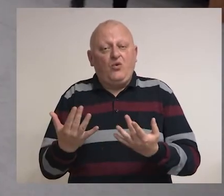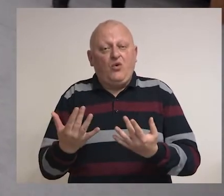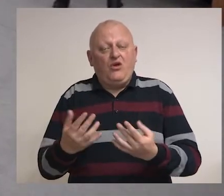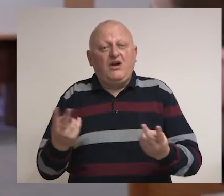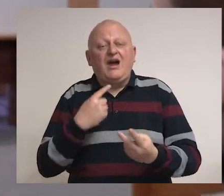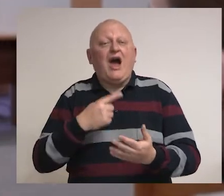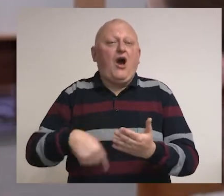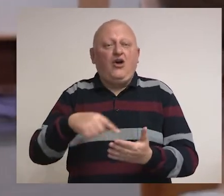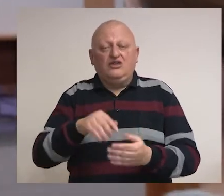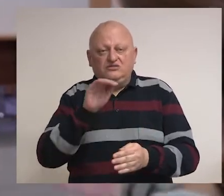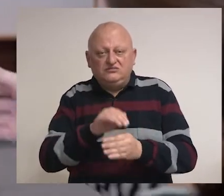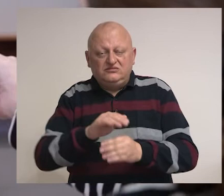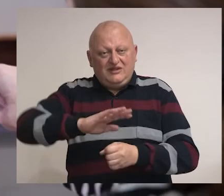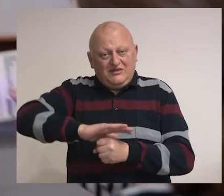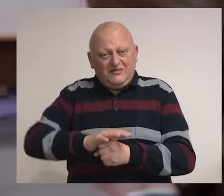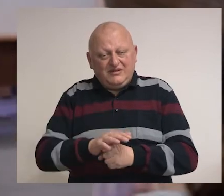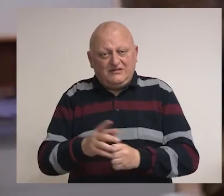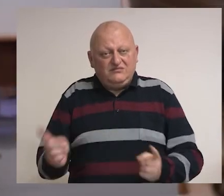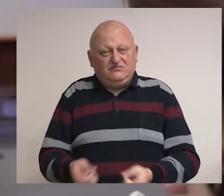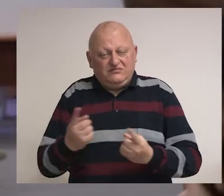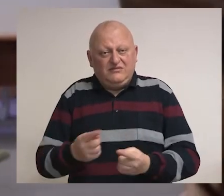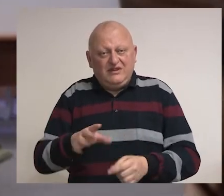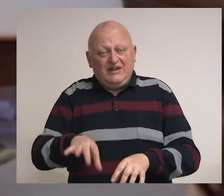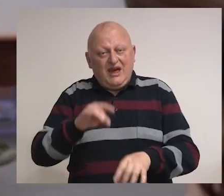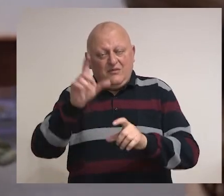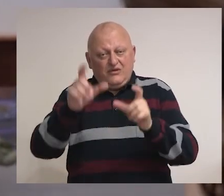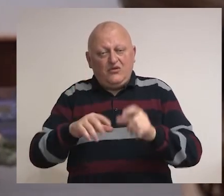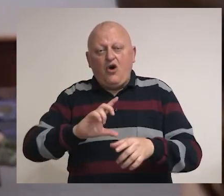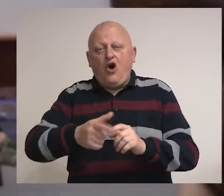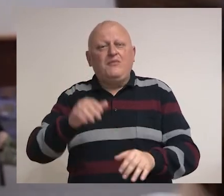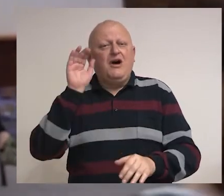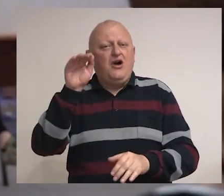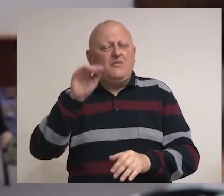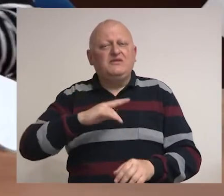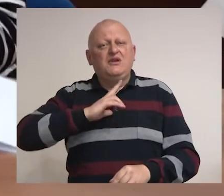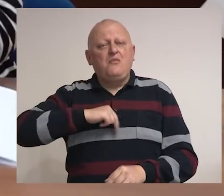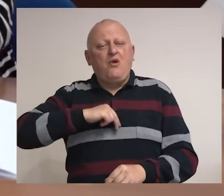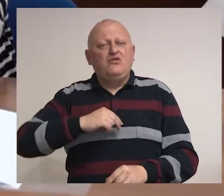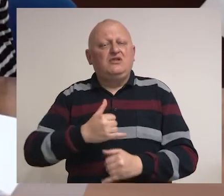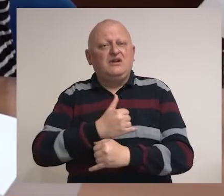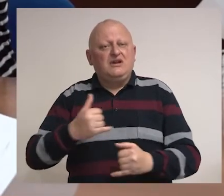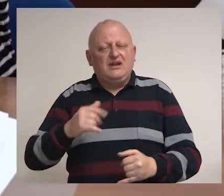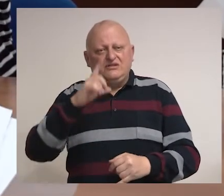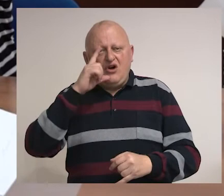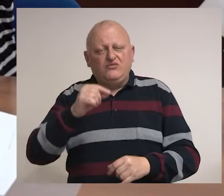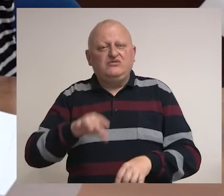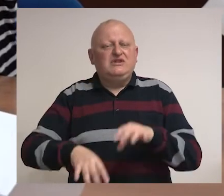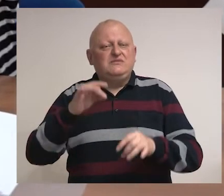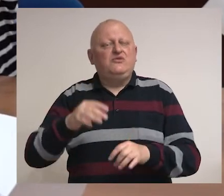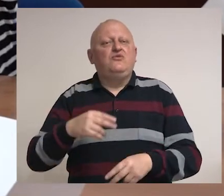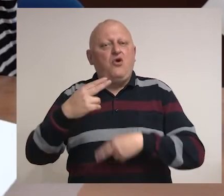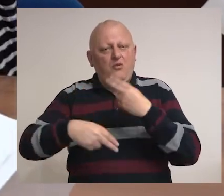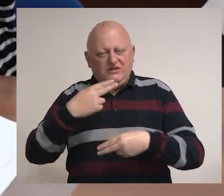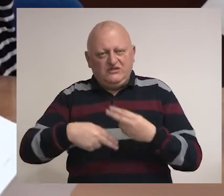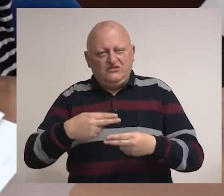kao glasač, uočite pritisak i agitovanje na birače, o tome odmah obavijestite policiju i gradsku opštinsku izbornu